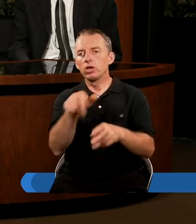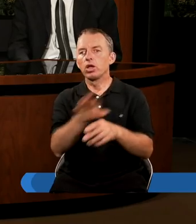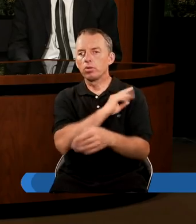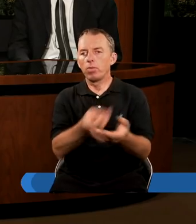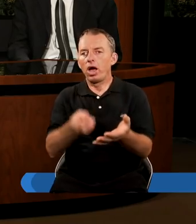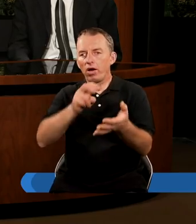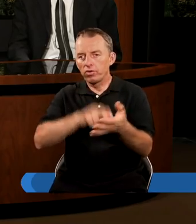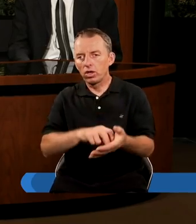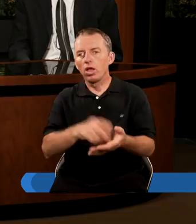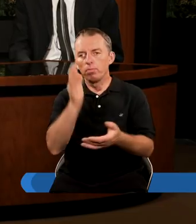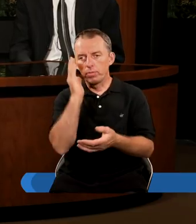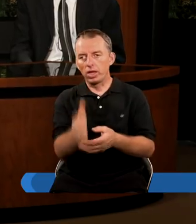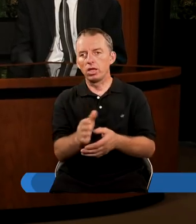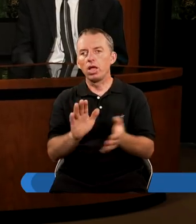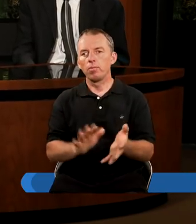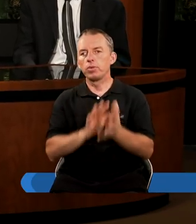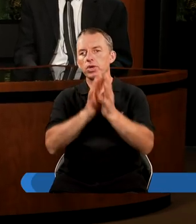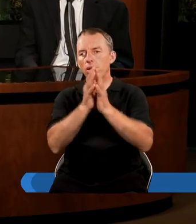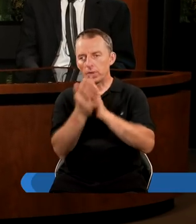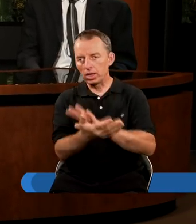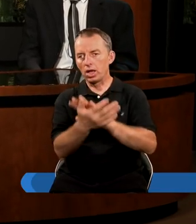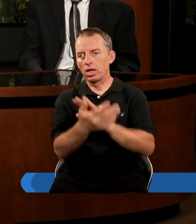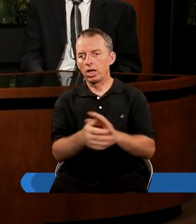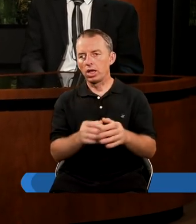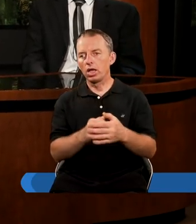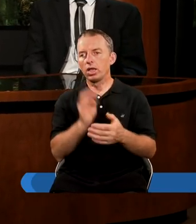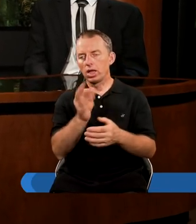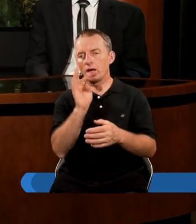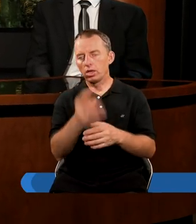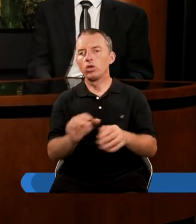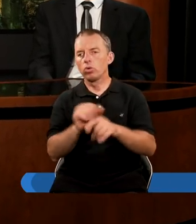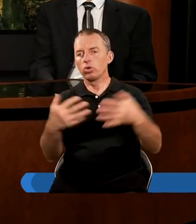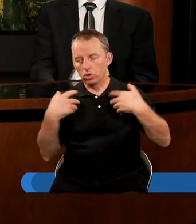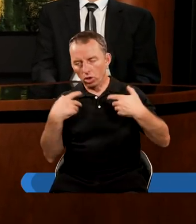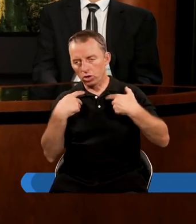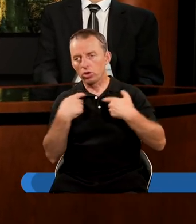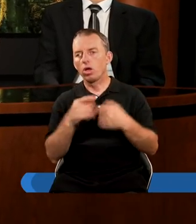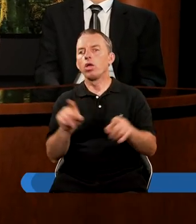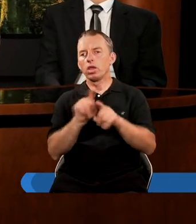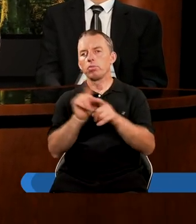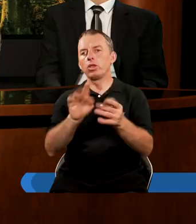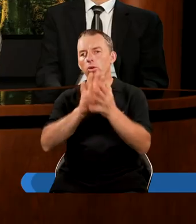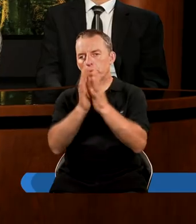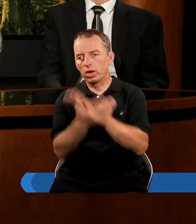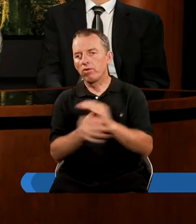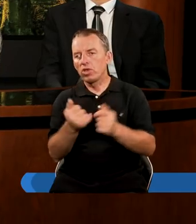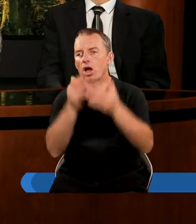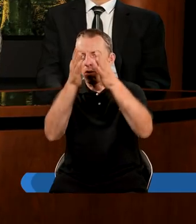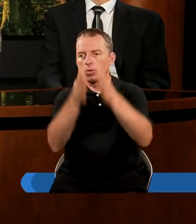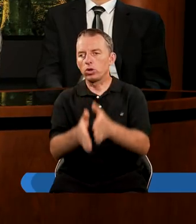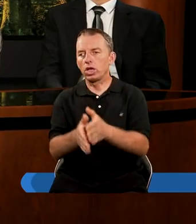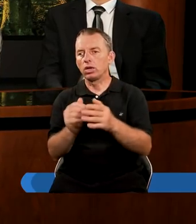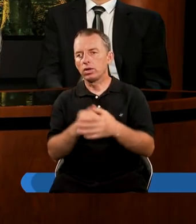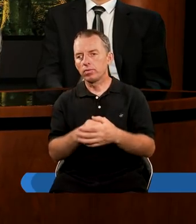ci zmartwychwstali też będą przemienieni. Tak. Prawda? I ci, co dożyją, będą przemienieni. W jaką postać?